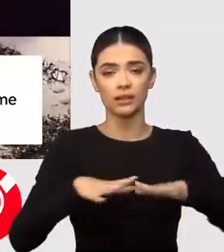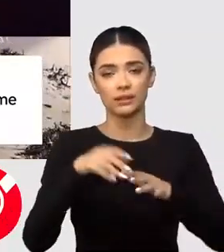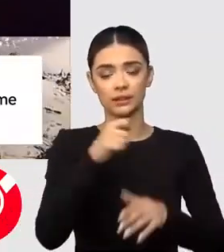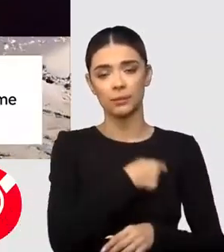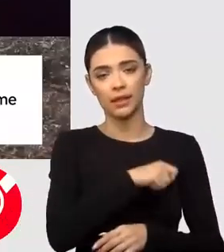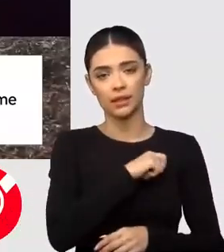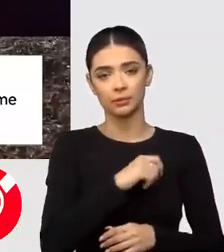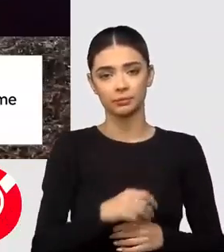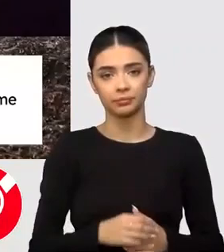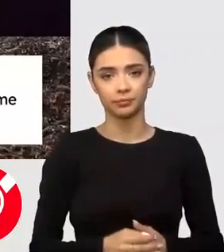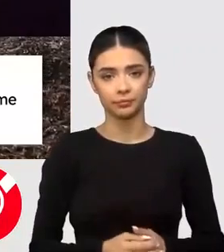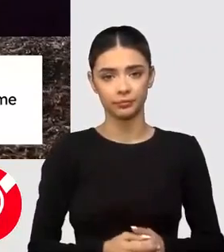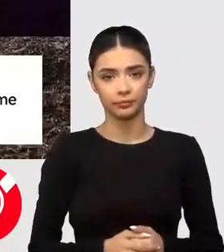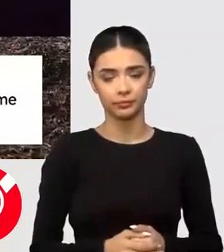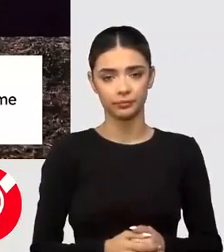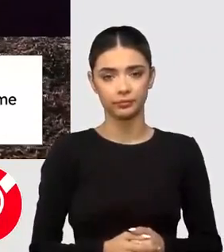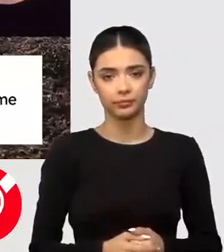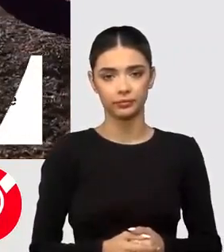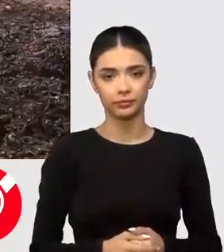Îți mulțumesc tare mult, Felix!